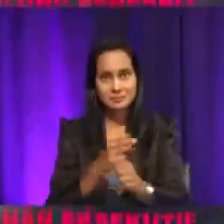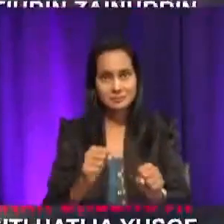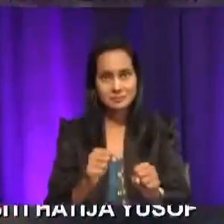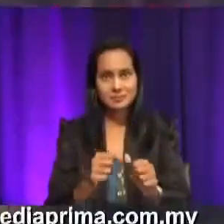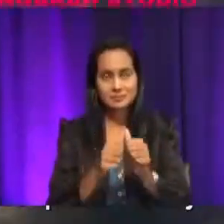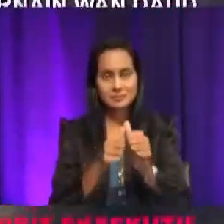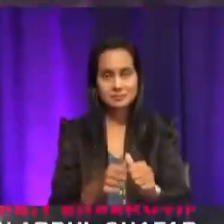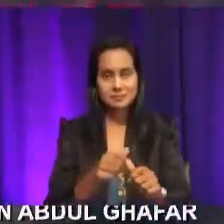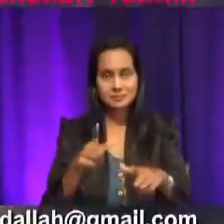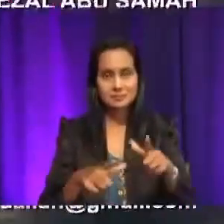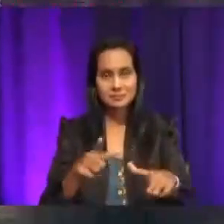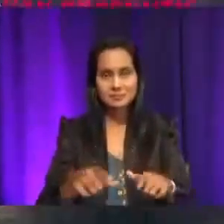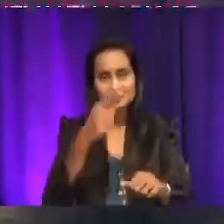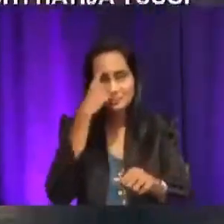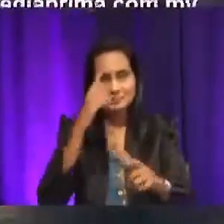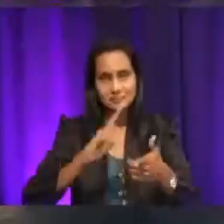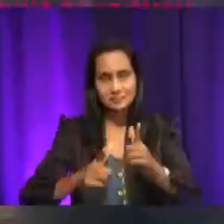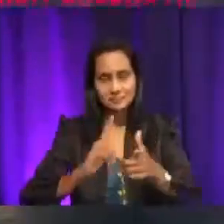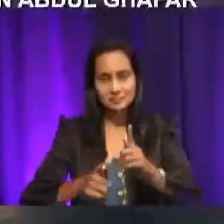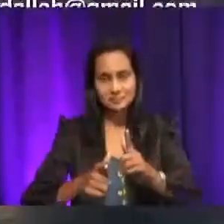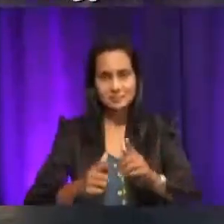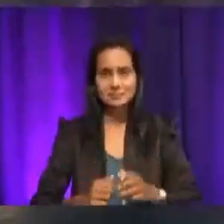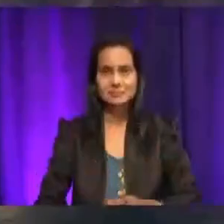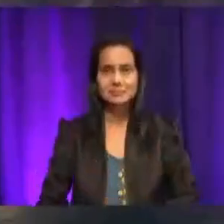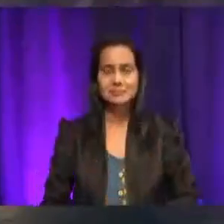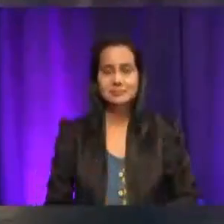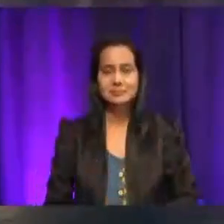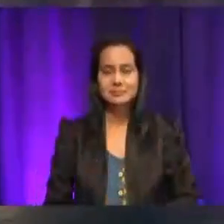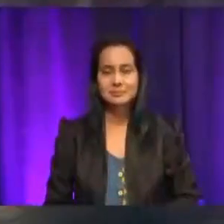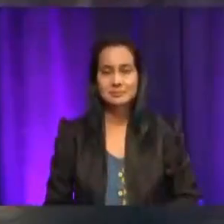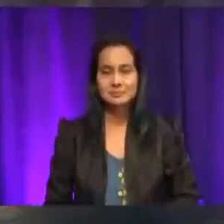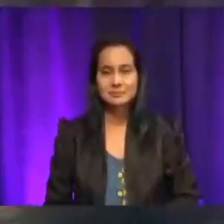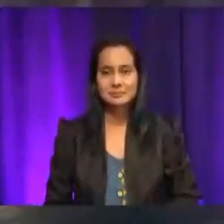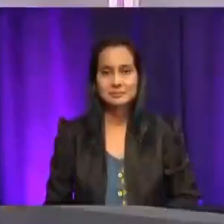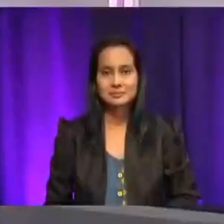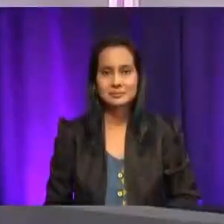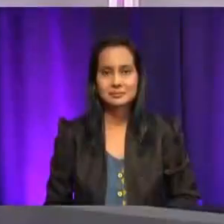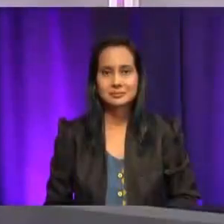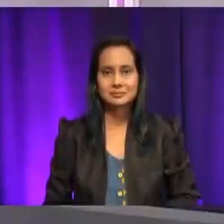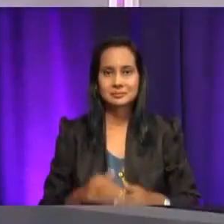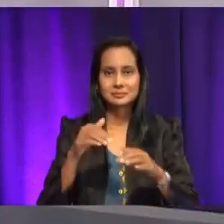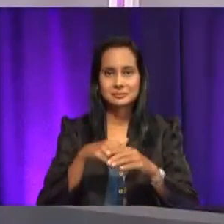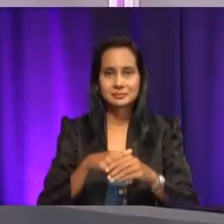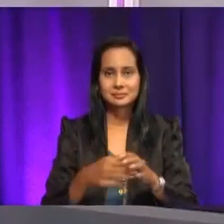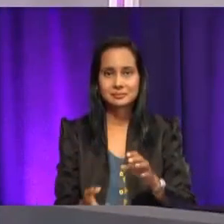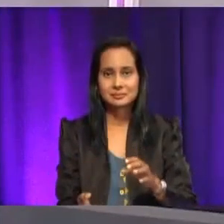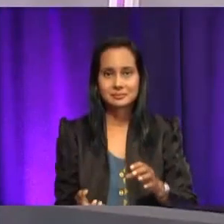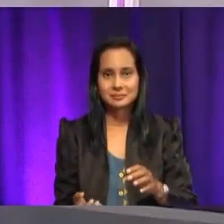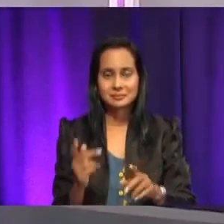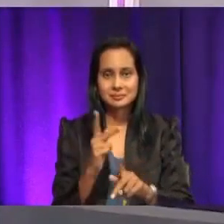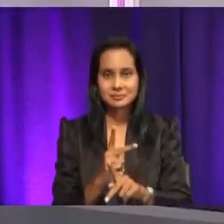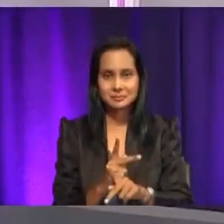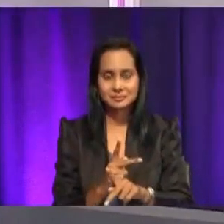Ikuti langkah untuk mendobi. Giliran Cikgu pula, ya. Ya, Cikgu. Di dalam laci, simpan